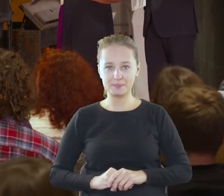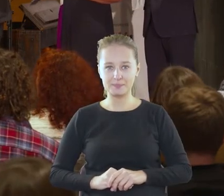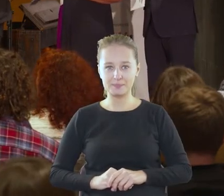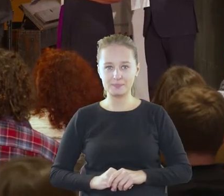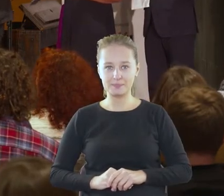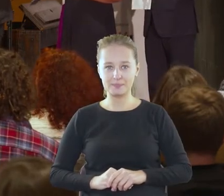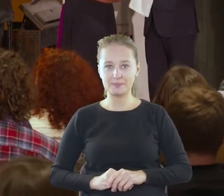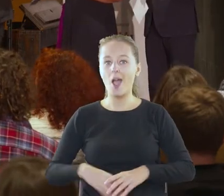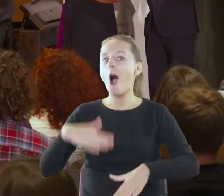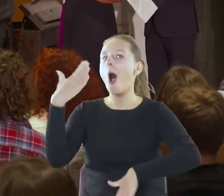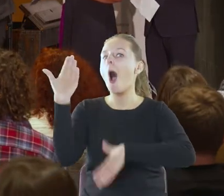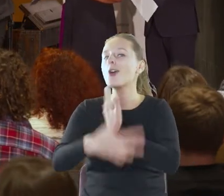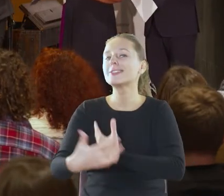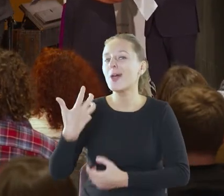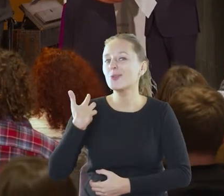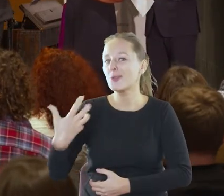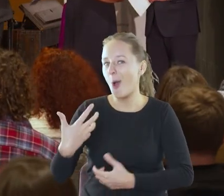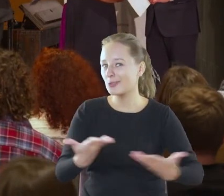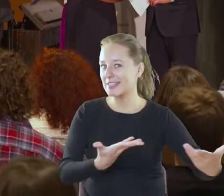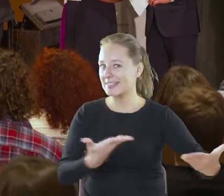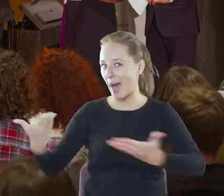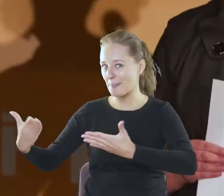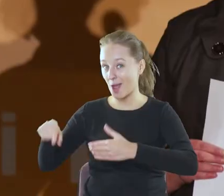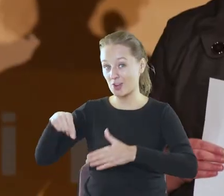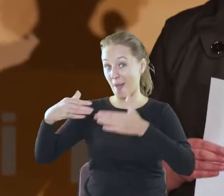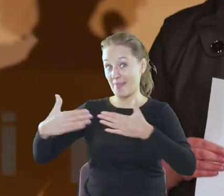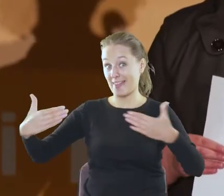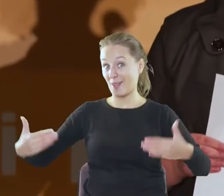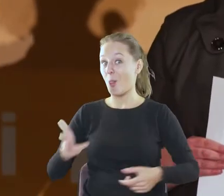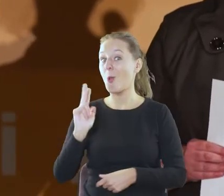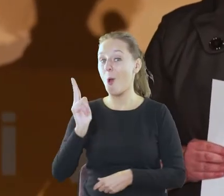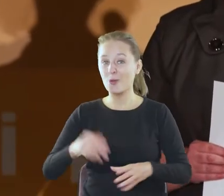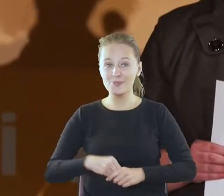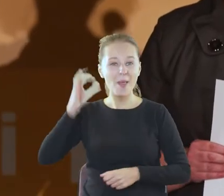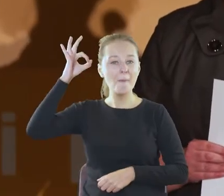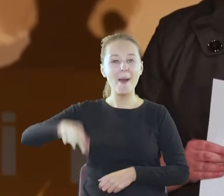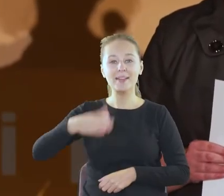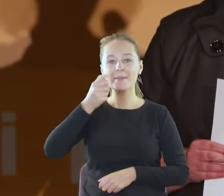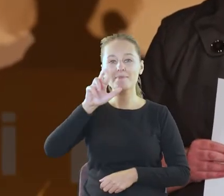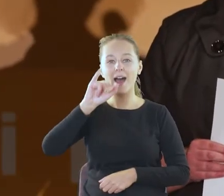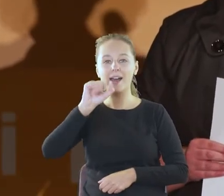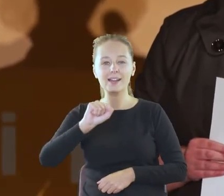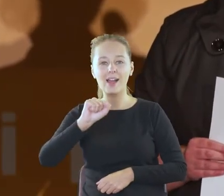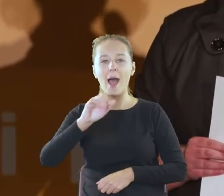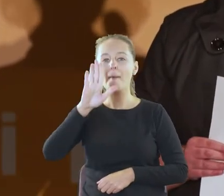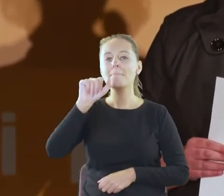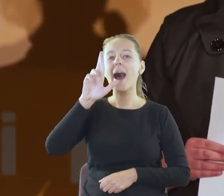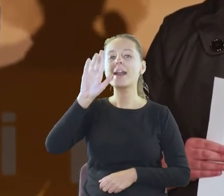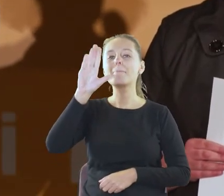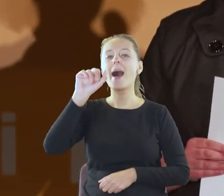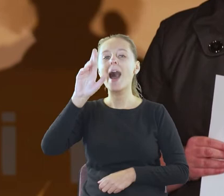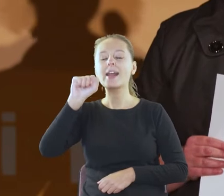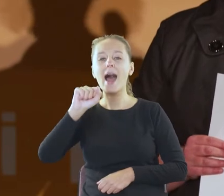I ostatnim gościem, którego zapraszam na scenę jest Pani Barbara Maria